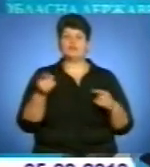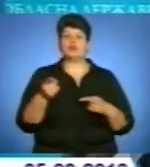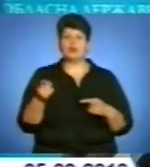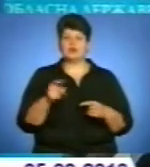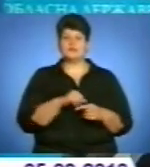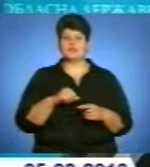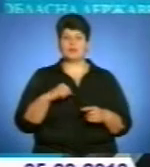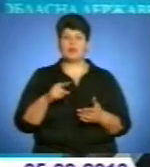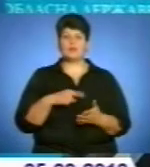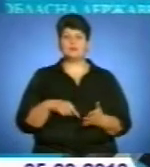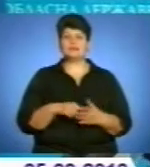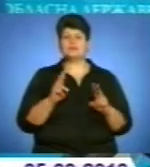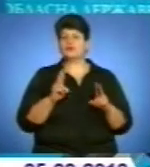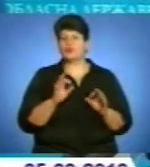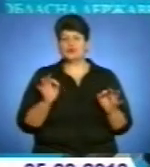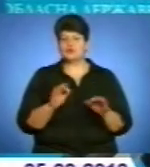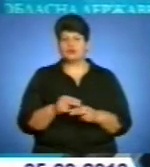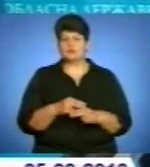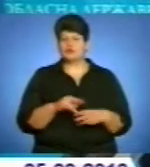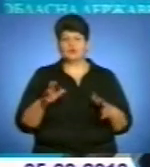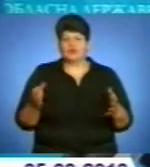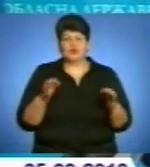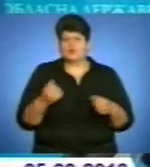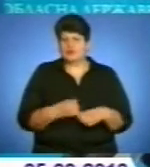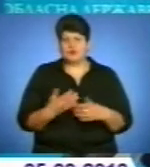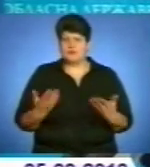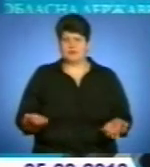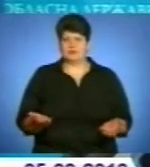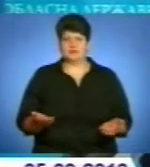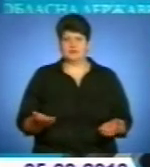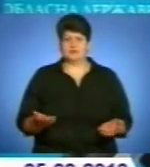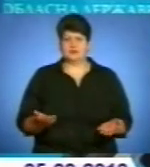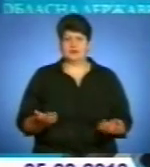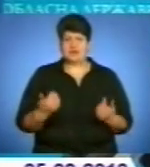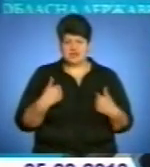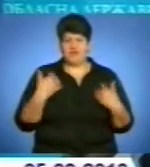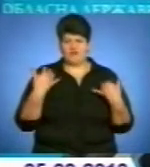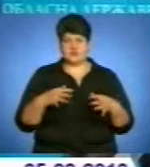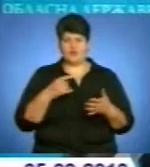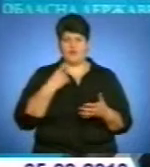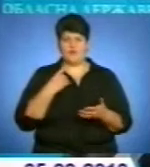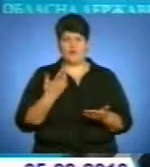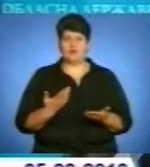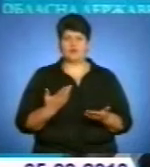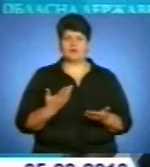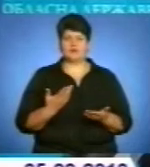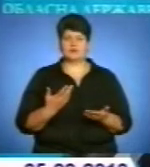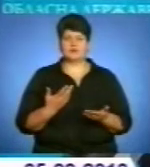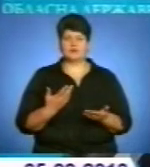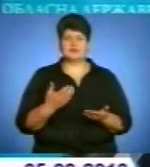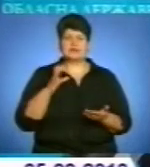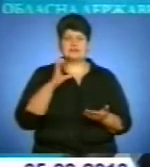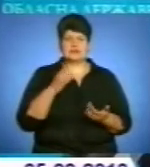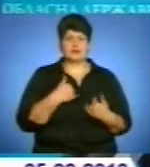самому місті, практично ніхто нічого не ремонтує, ніхто нічого не робить. От я вже кажу, Сирилців, я тебе